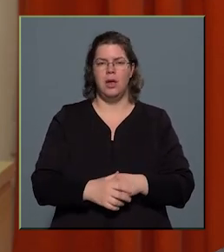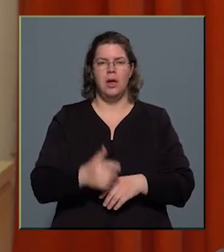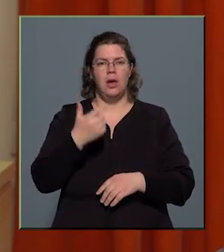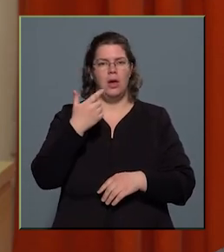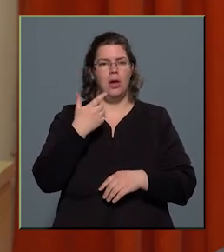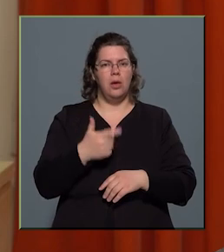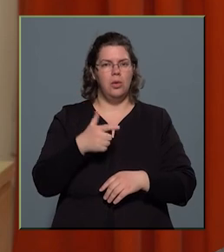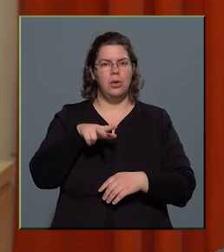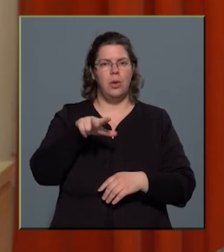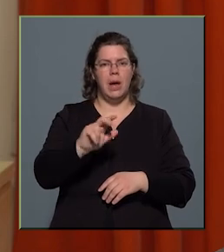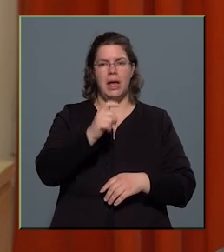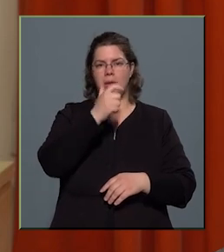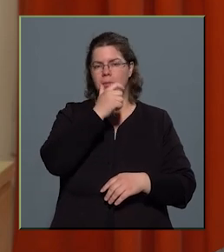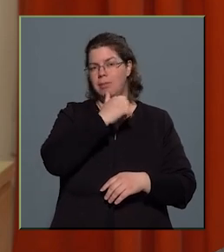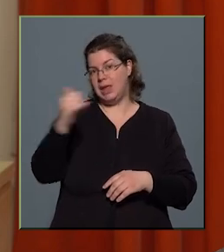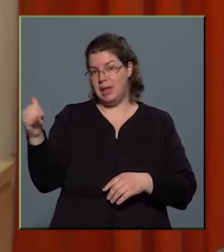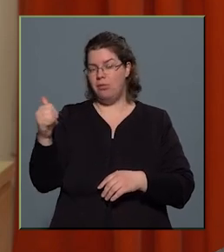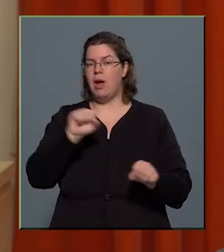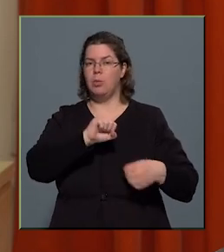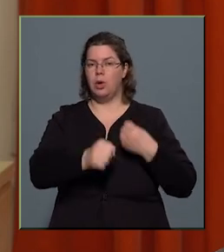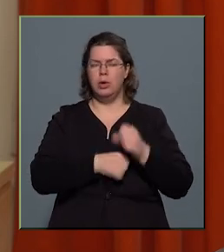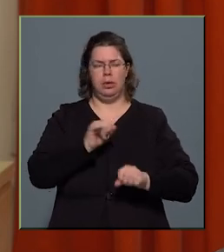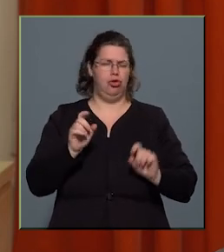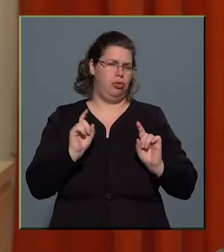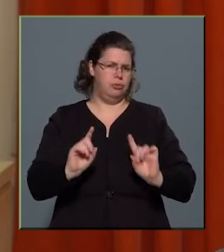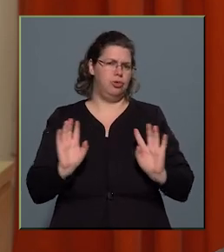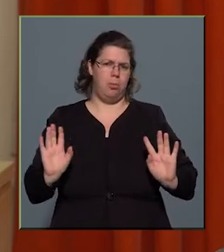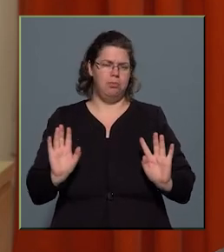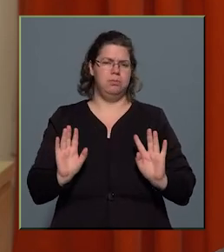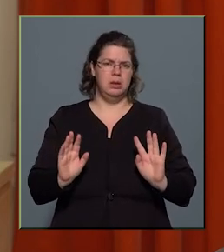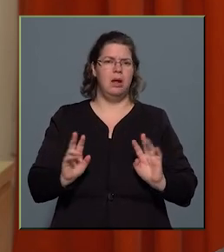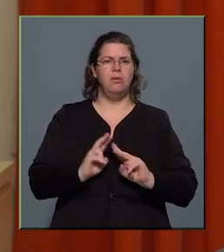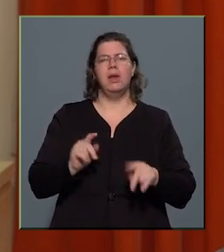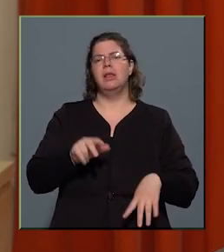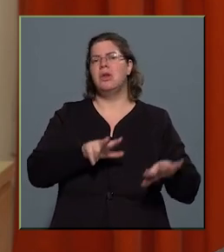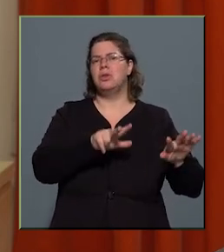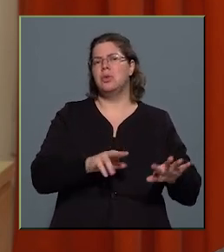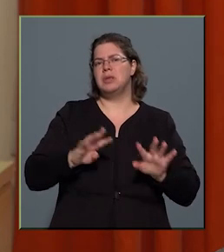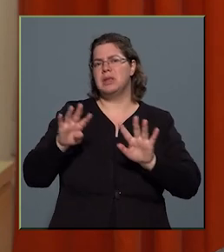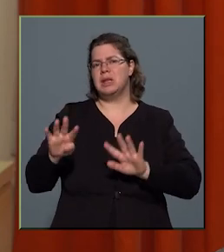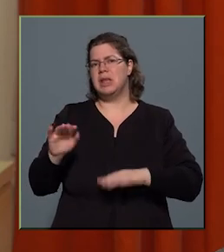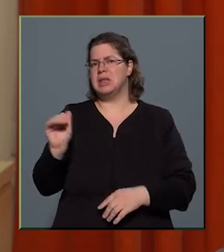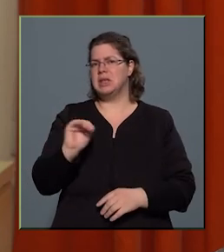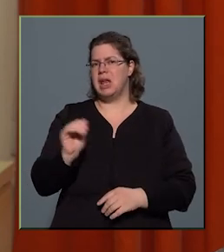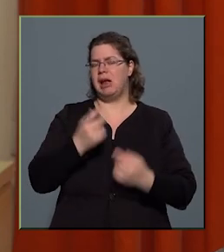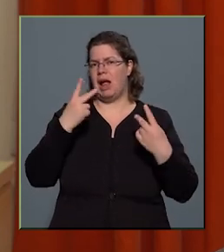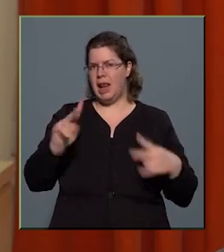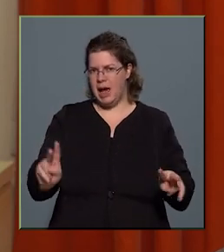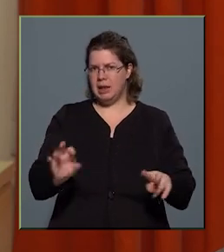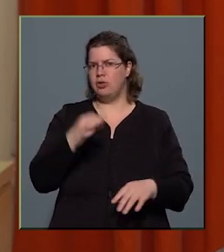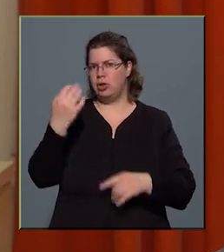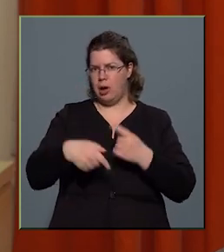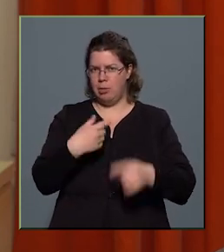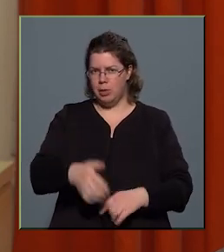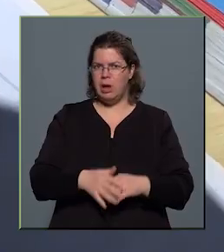23 éve működünk, és azért elég stabilan van ez a 8-9 gyerek ellátása a naponta